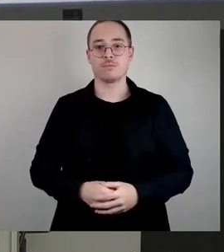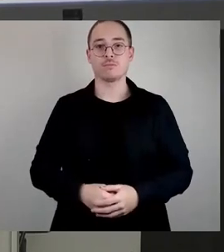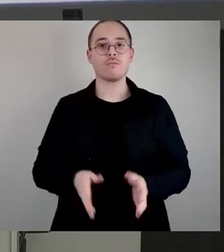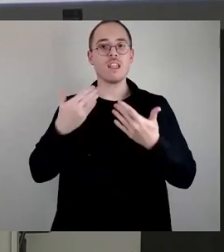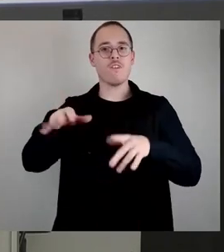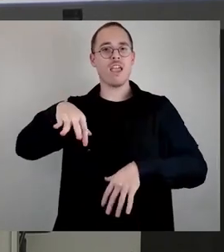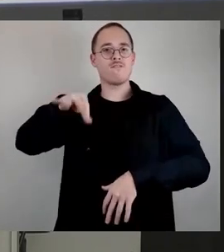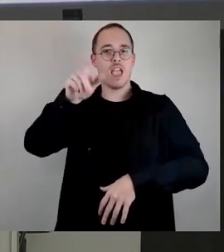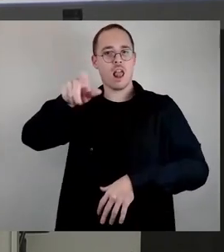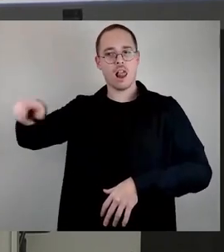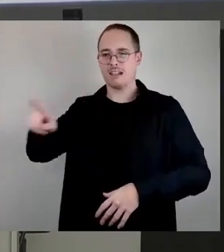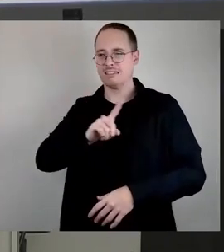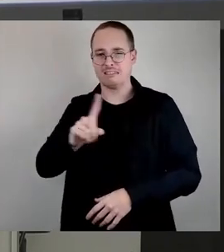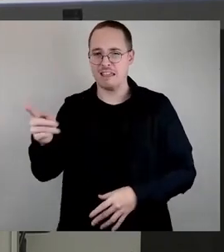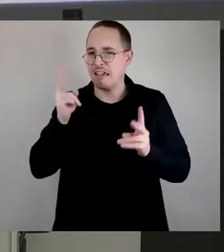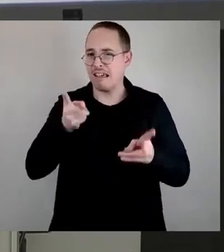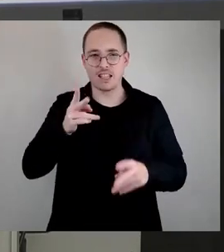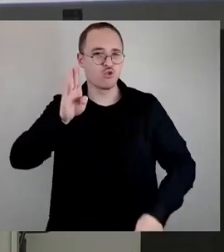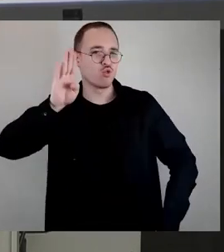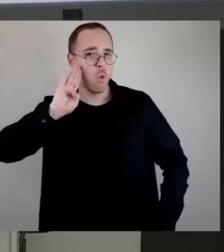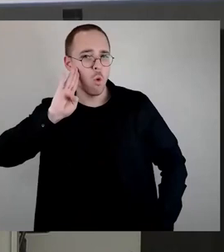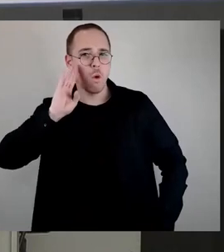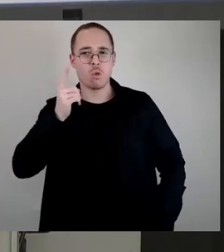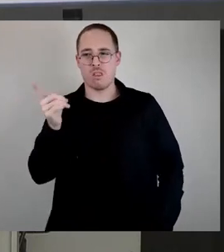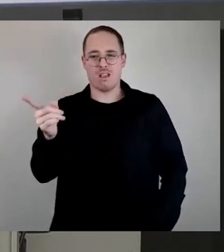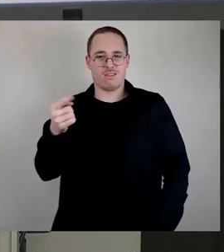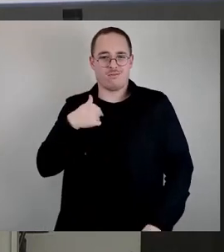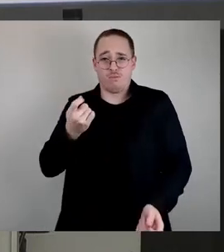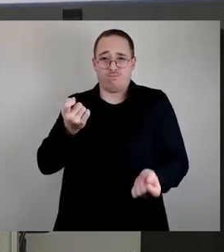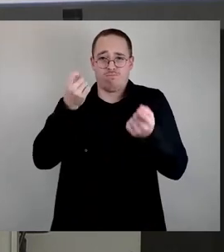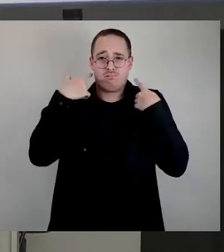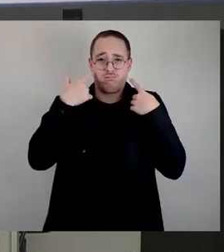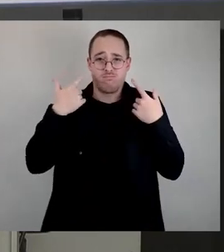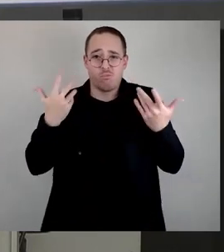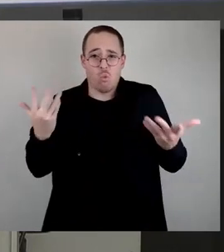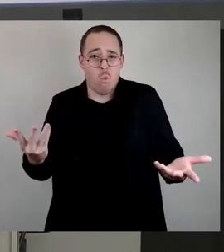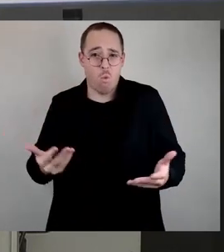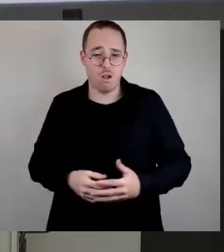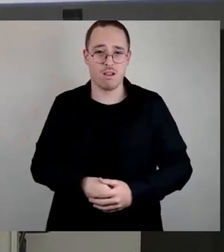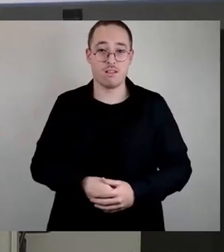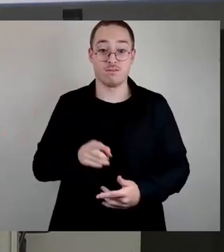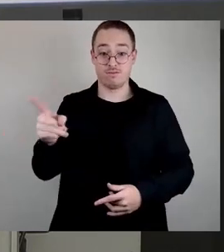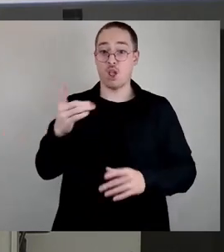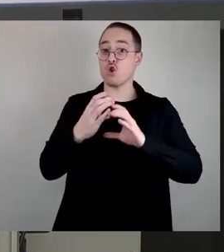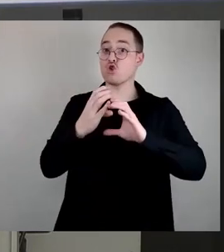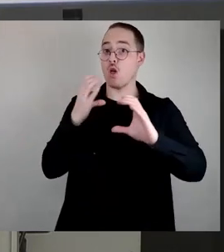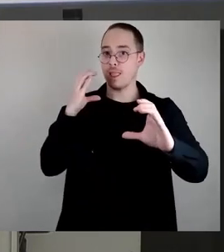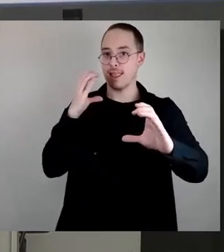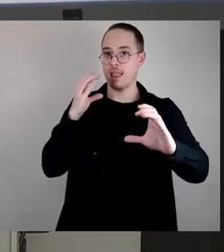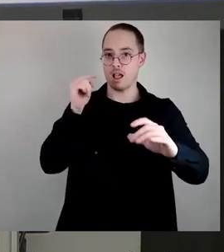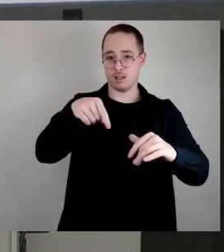oder es wurde ihnen nicht noch mal weitervermittelt. Wir haben zu den Containern im Gymnasium